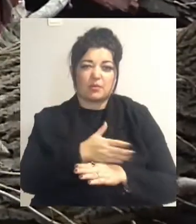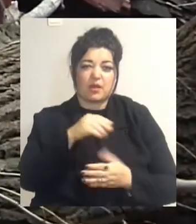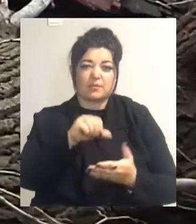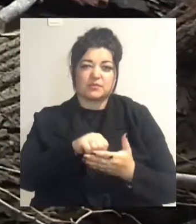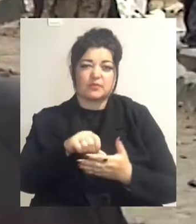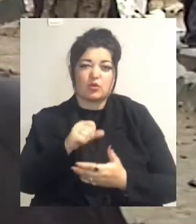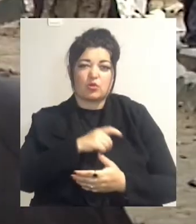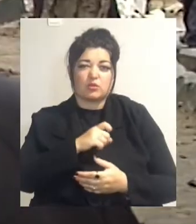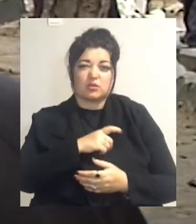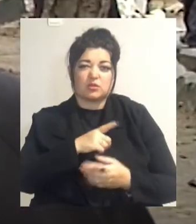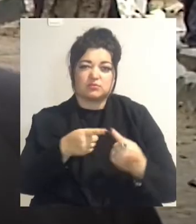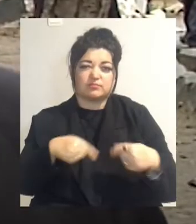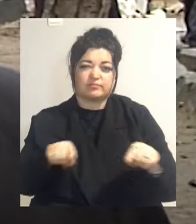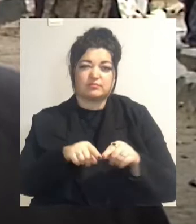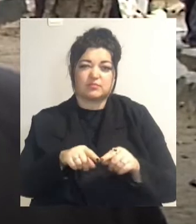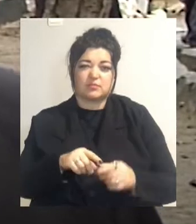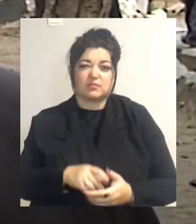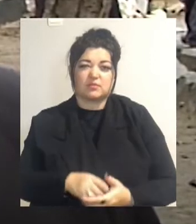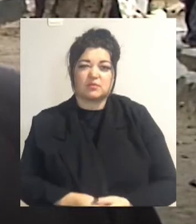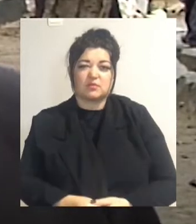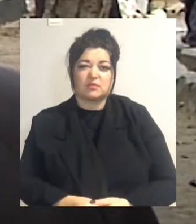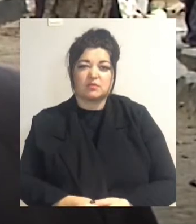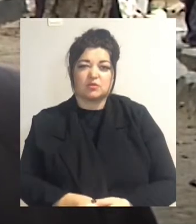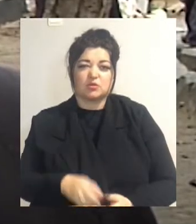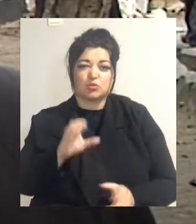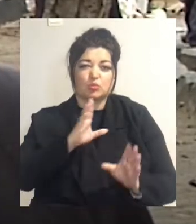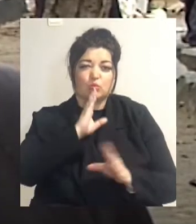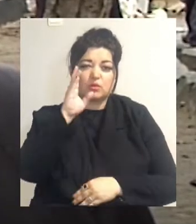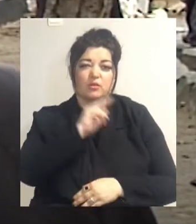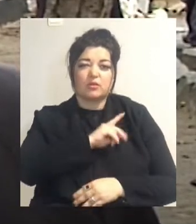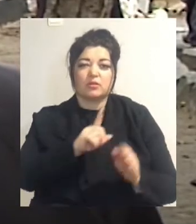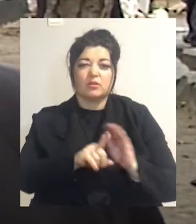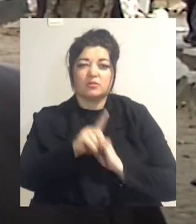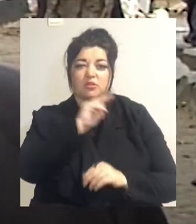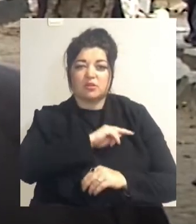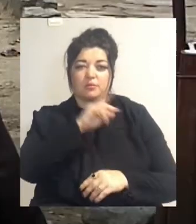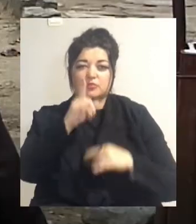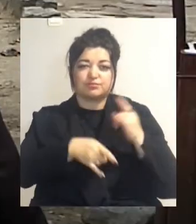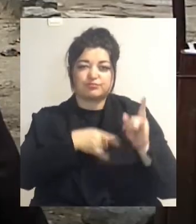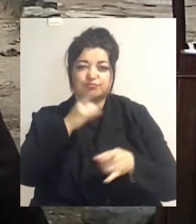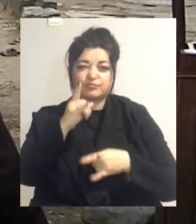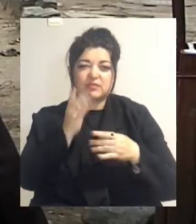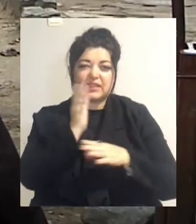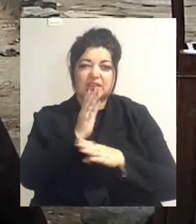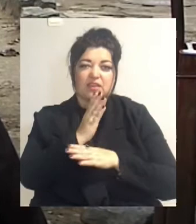Зелентресту. З випуску почали роботу, розпілювали дерево і потихонечку